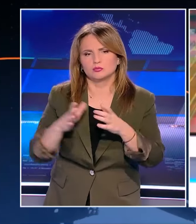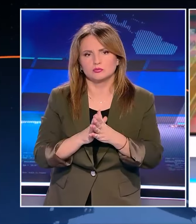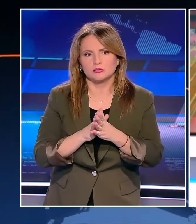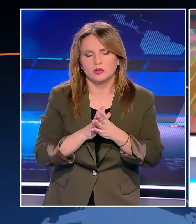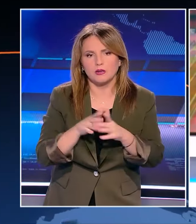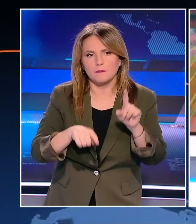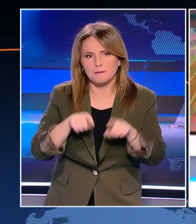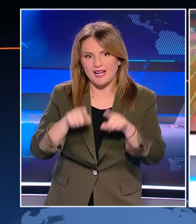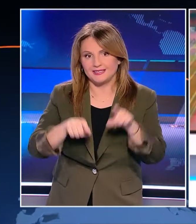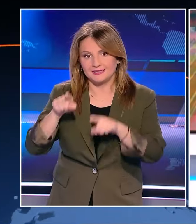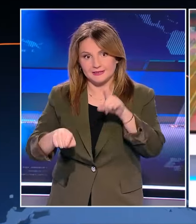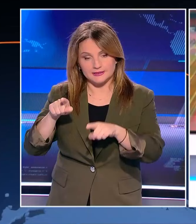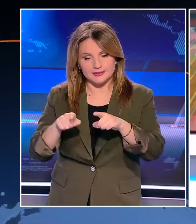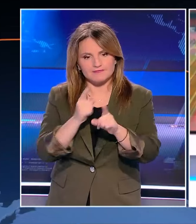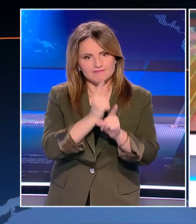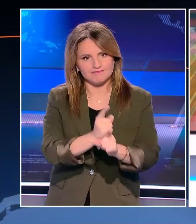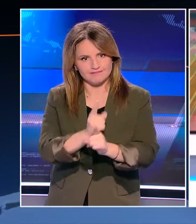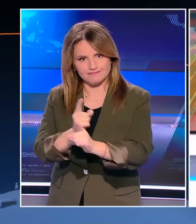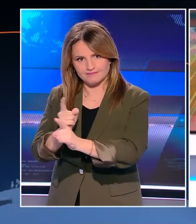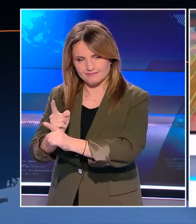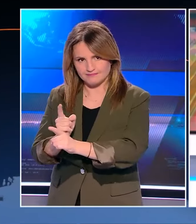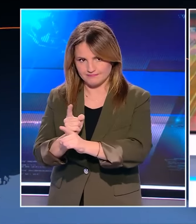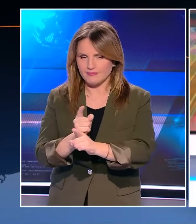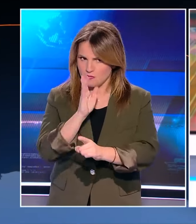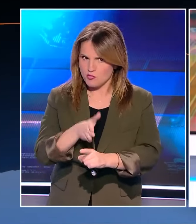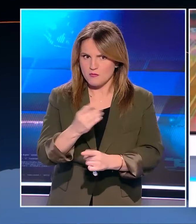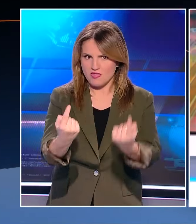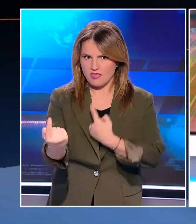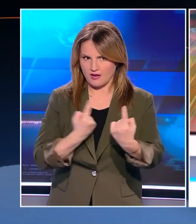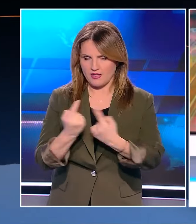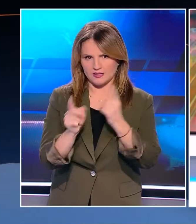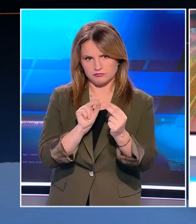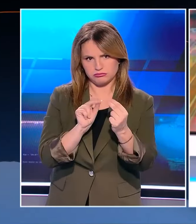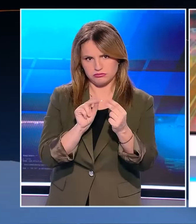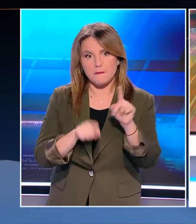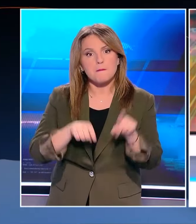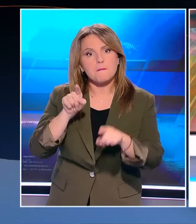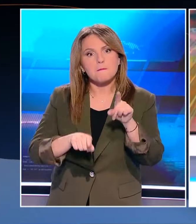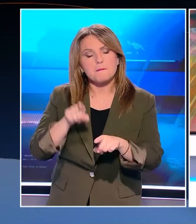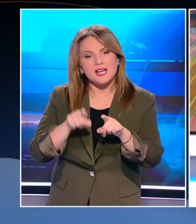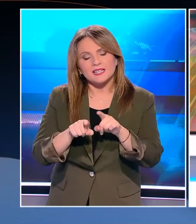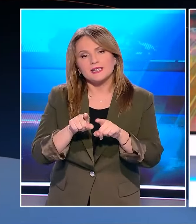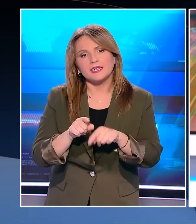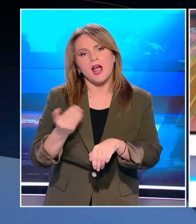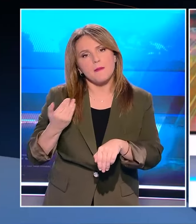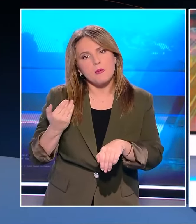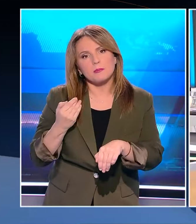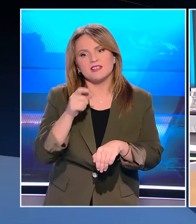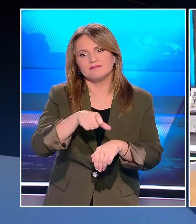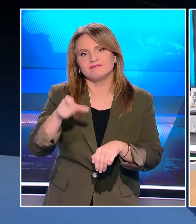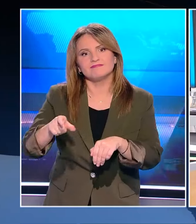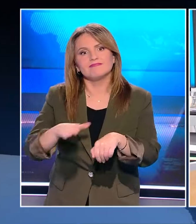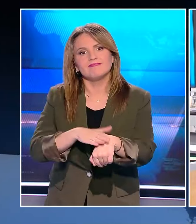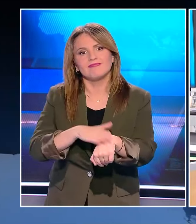πολύ συγκεκριμένους πιθανά να γίνει συζήτηση Κάποιους άλλοι είναι προφανές ότι έχουν μια τεράστια